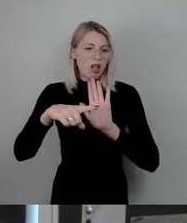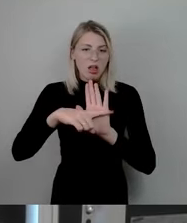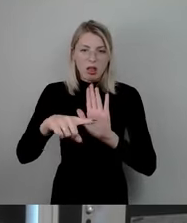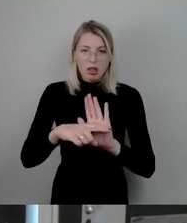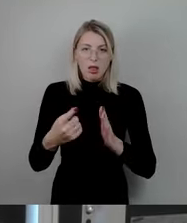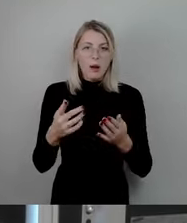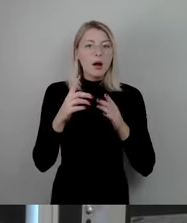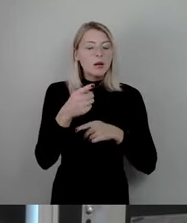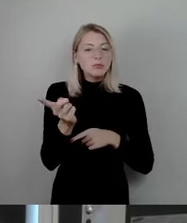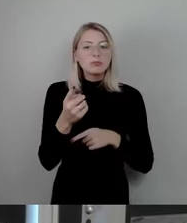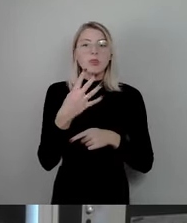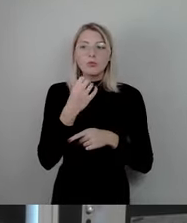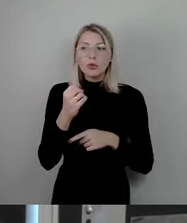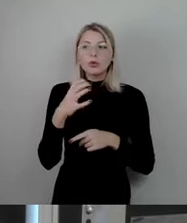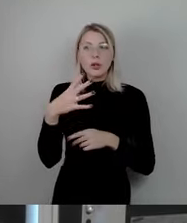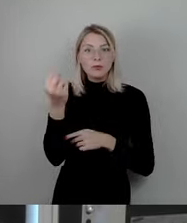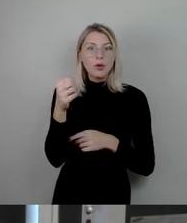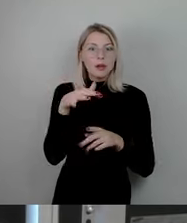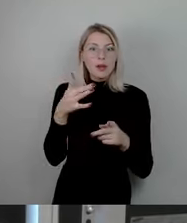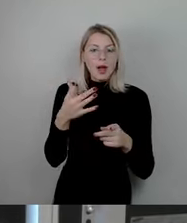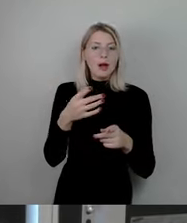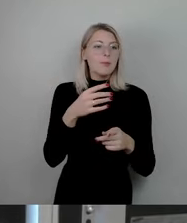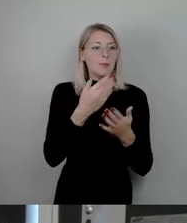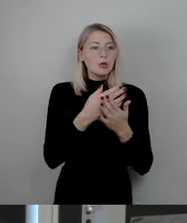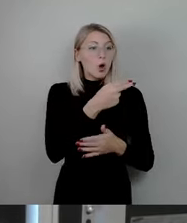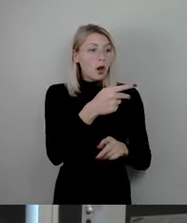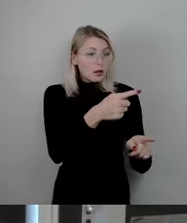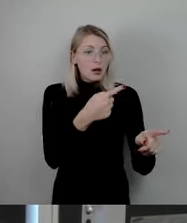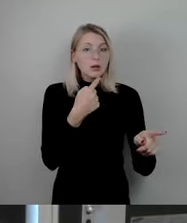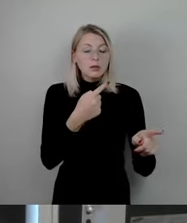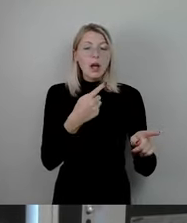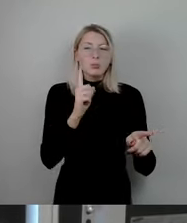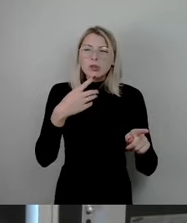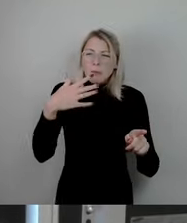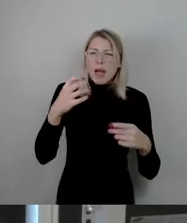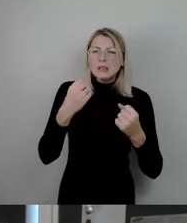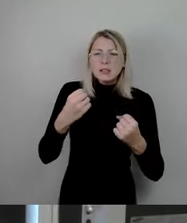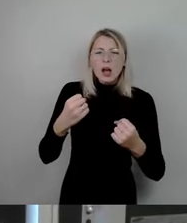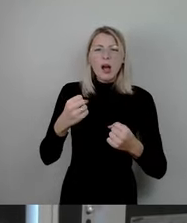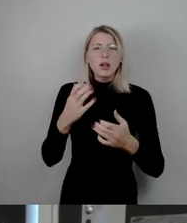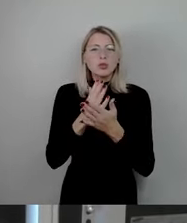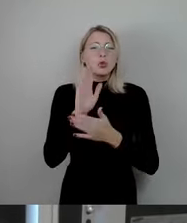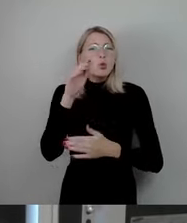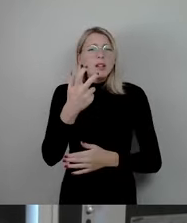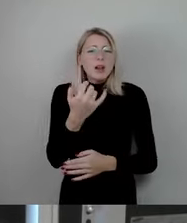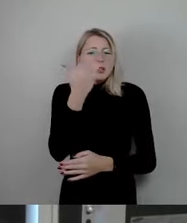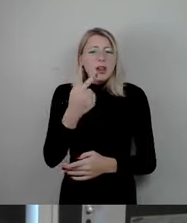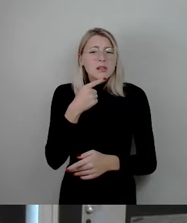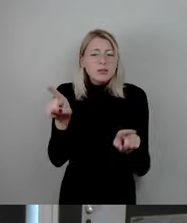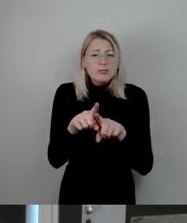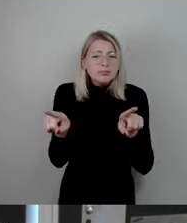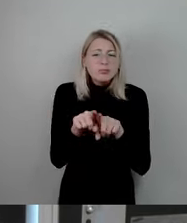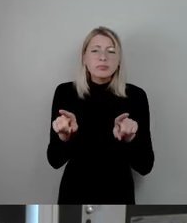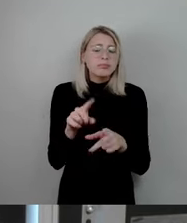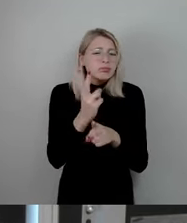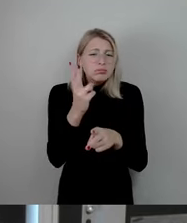wunscherfüllte Händler wie Holger zum Beispiel, ja, sagen, ja, wir müssen mehr Sicherheit schaffen, wie sie das schon seit 30 Jahren sagen und wie es faktisch nie funktioniert